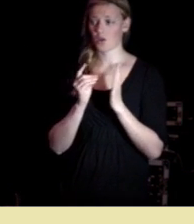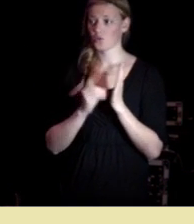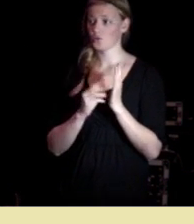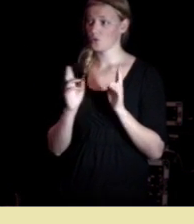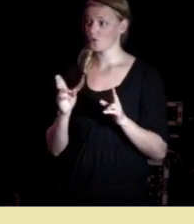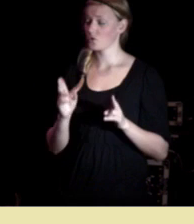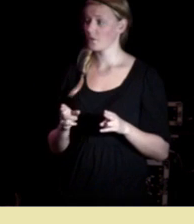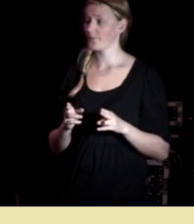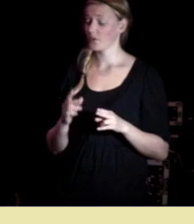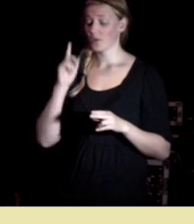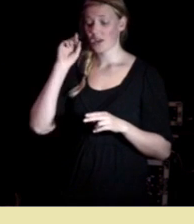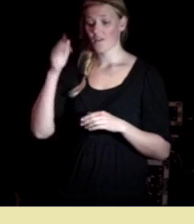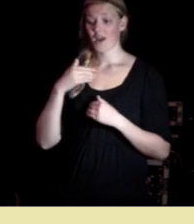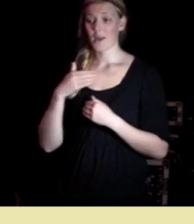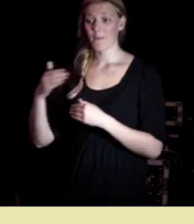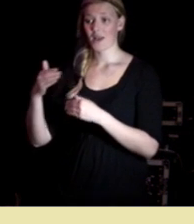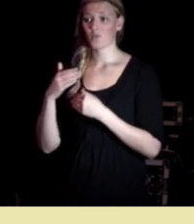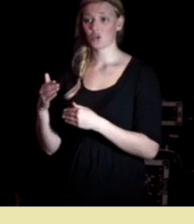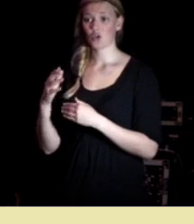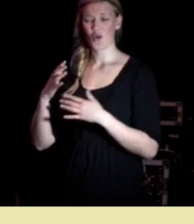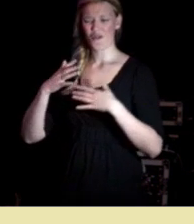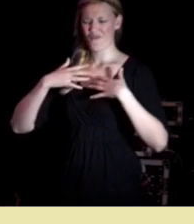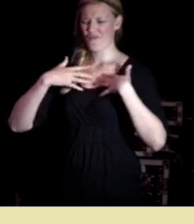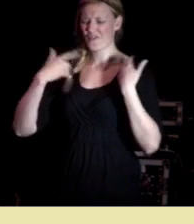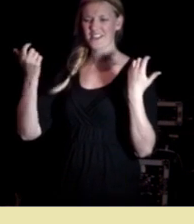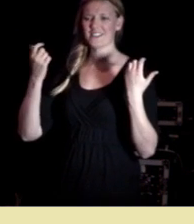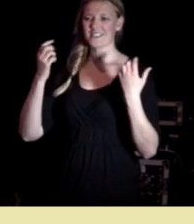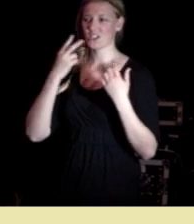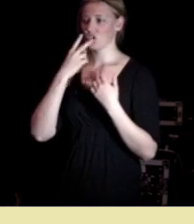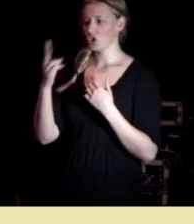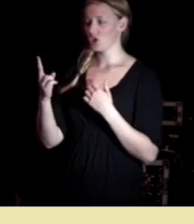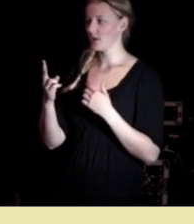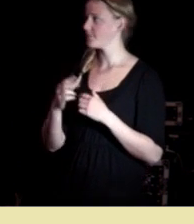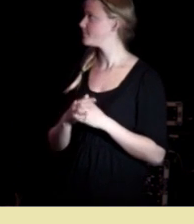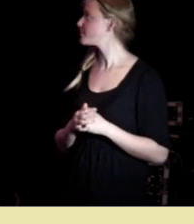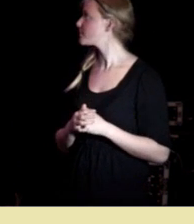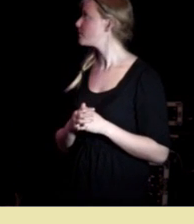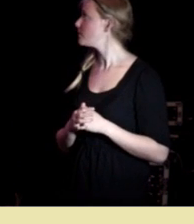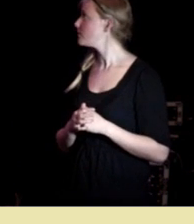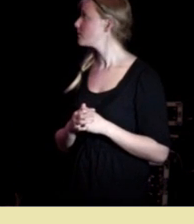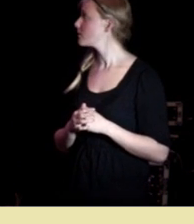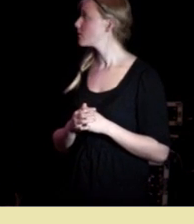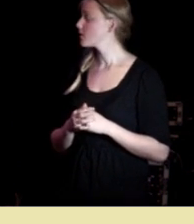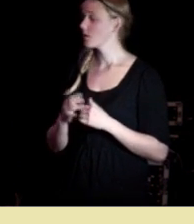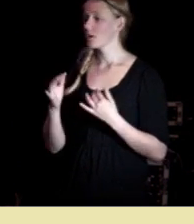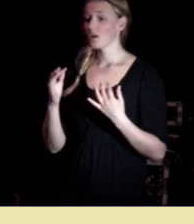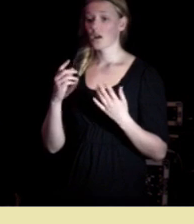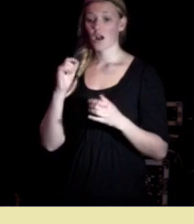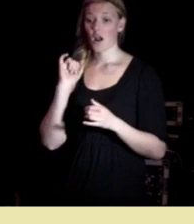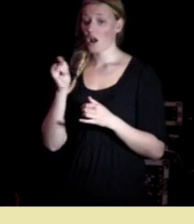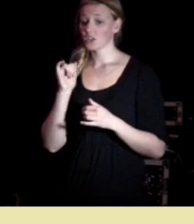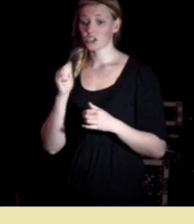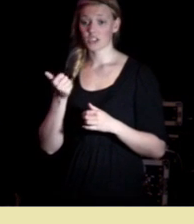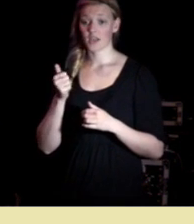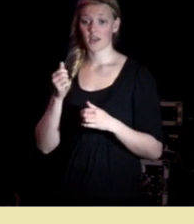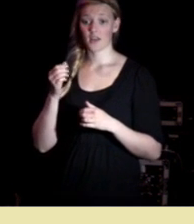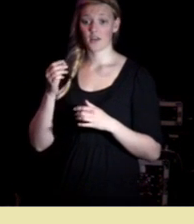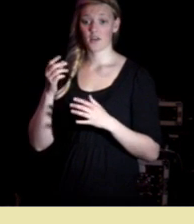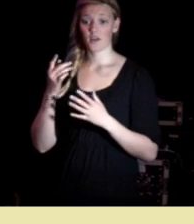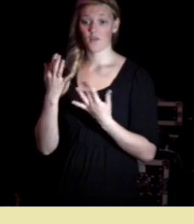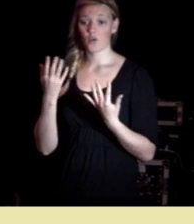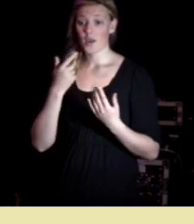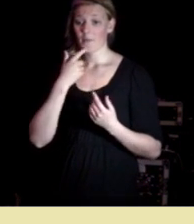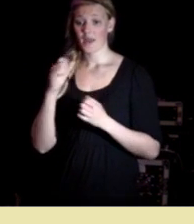mellom oss og det friske synet hvorfor er Per så urolig i dag? kanskje han ikke har tatt ritalinen sin det er ikke